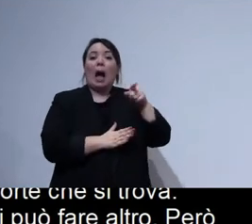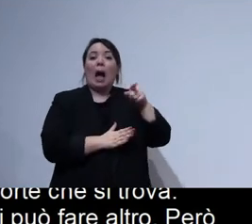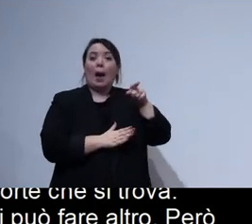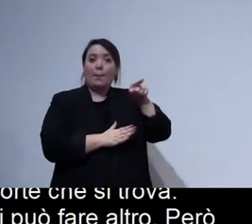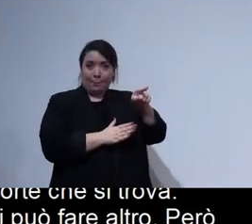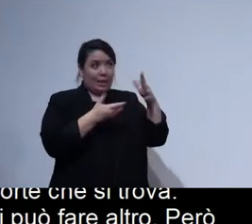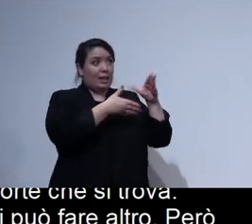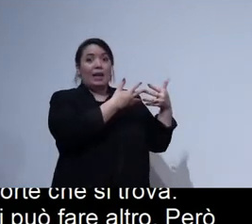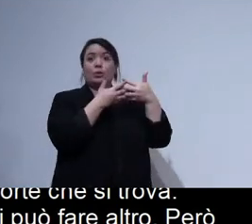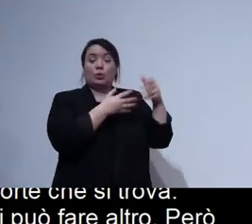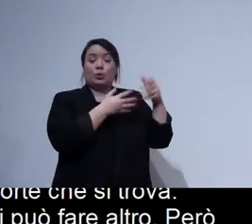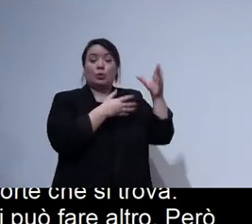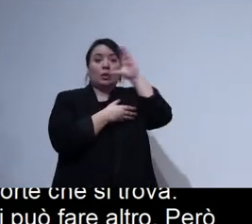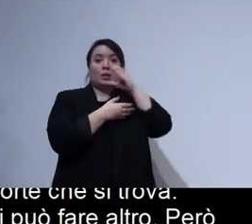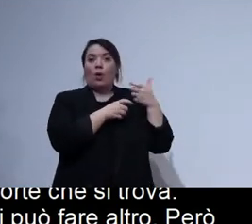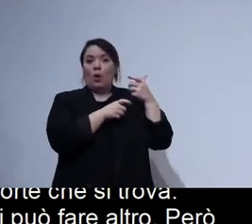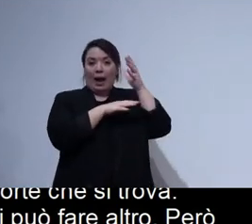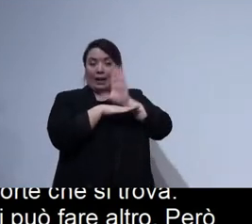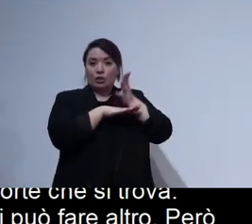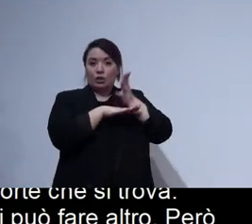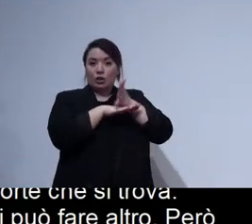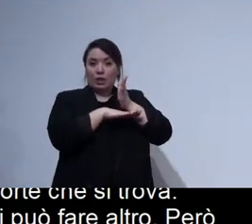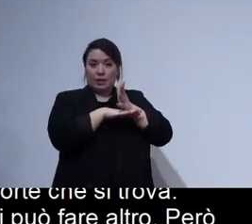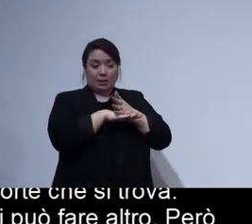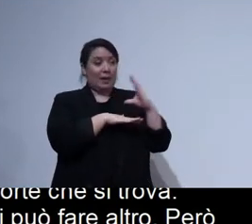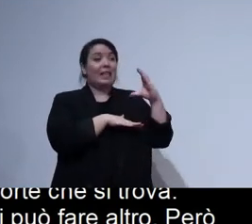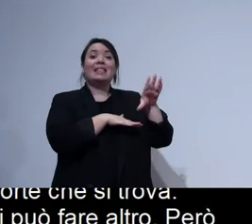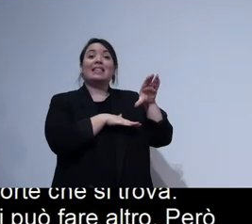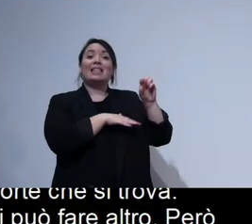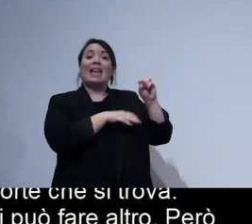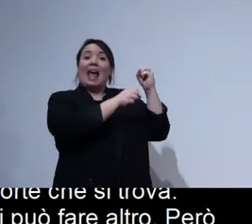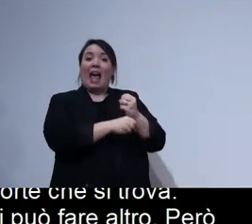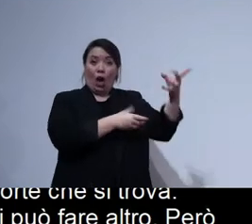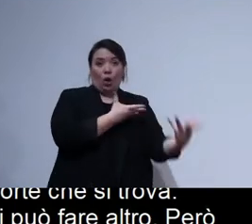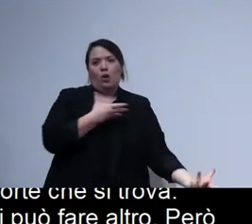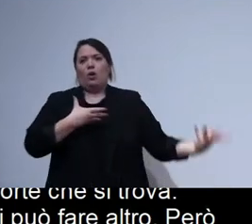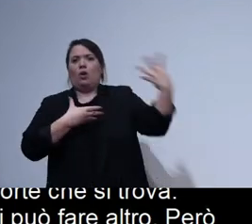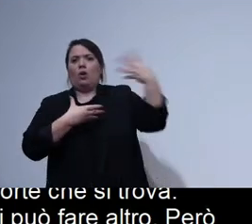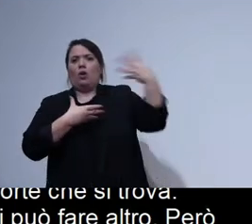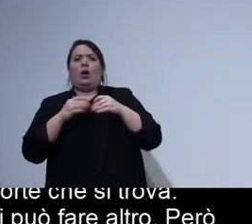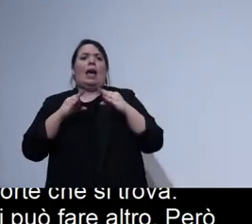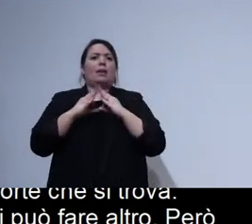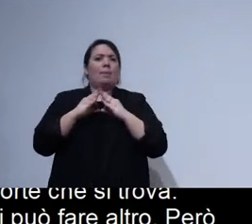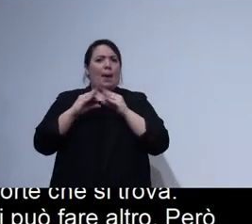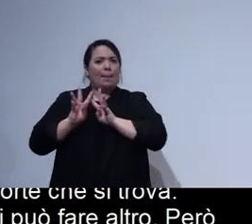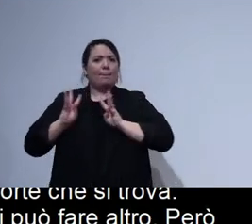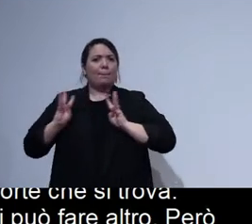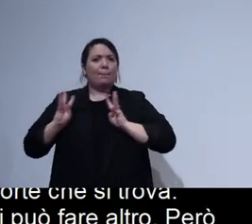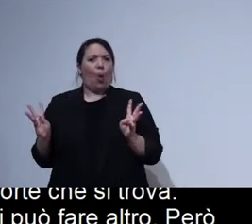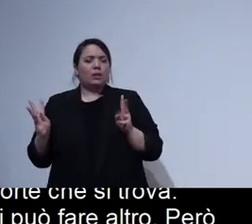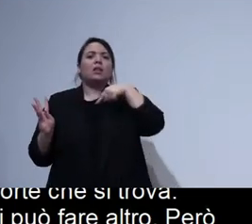turismo accessibile. Il loro CEO è entrato a far parte di Airbnb del board e ci ha guidato in un